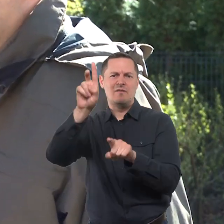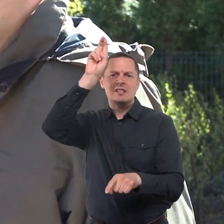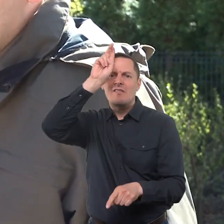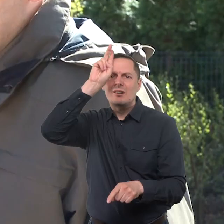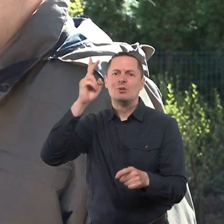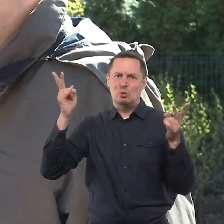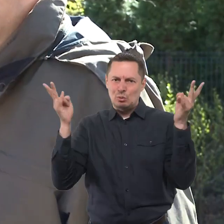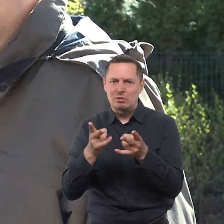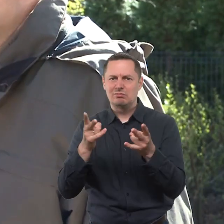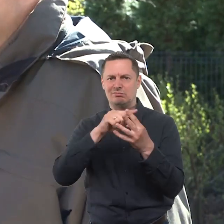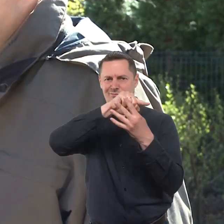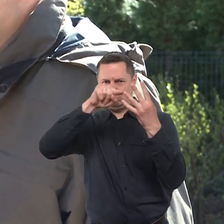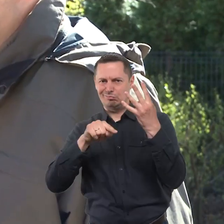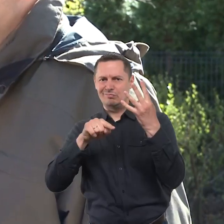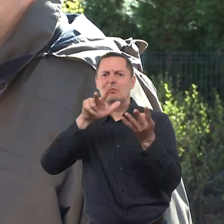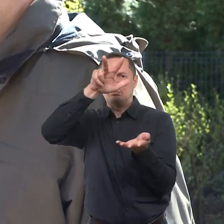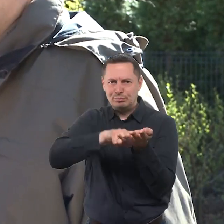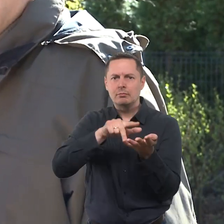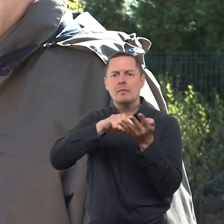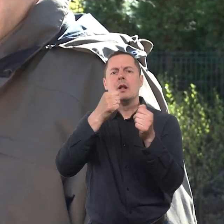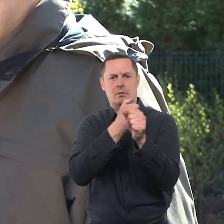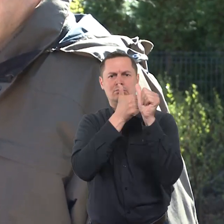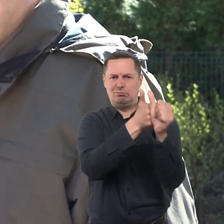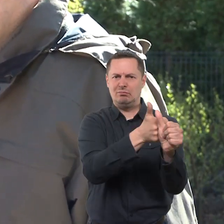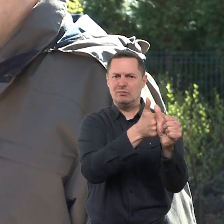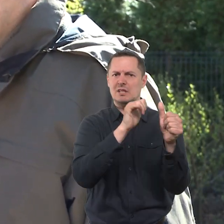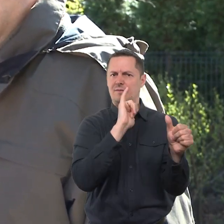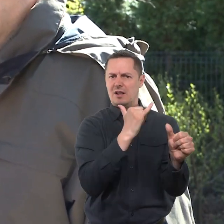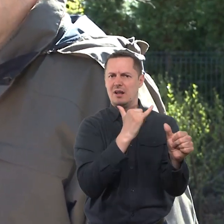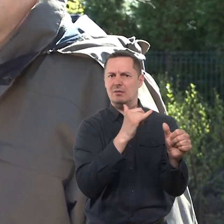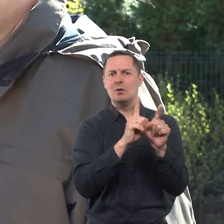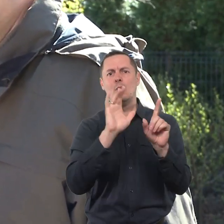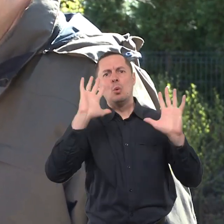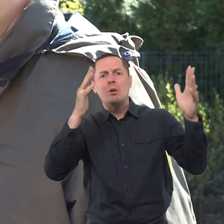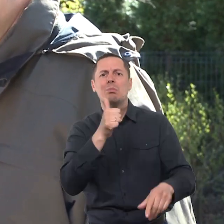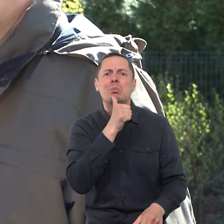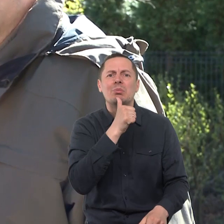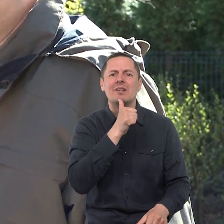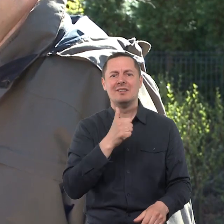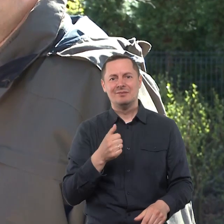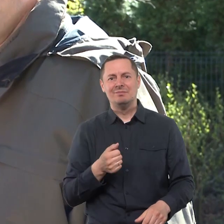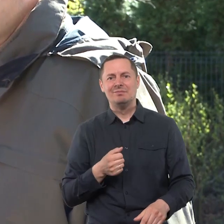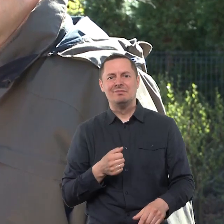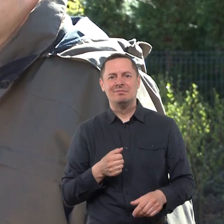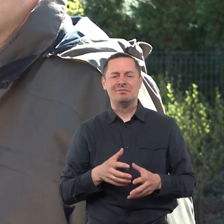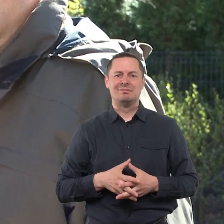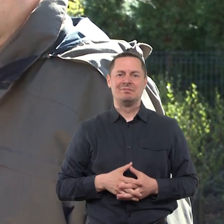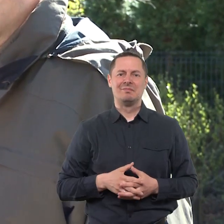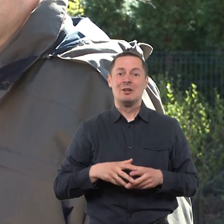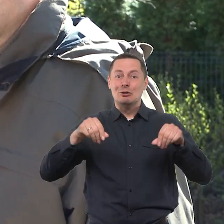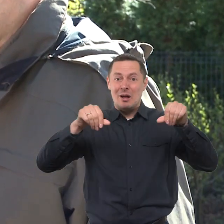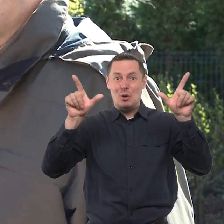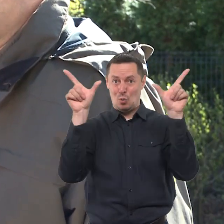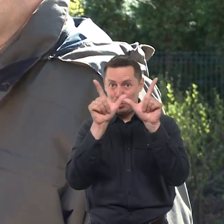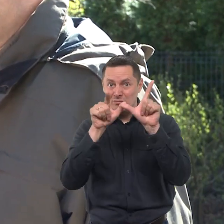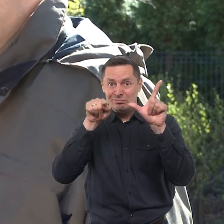kriterijai, pagal kuriuos ir vertinama. Jeigu, kaip pavyzdė, aš privėsiu jums žemės ūkio